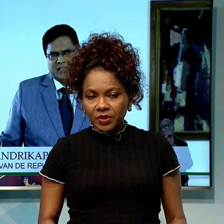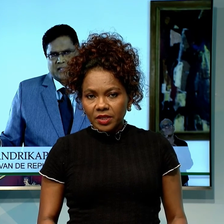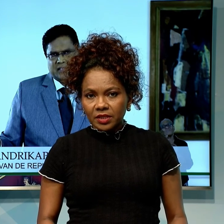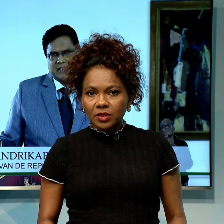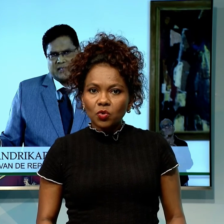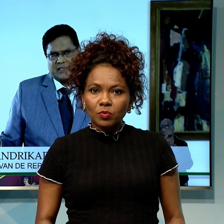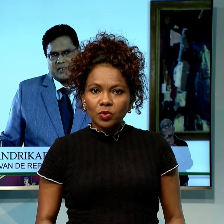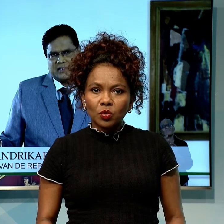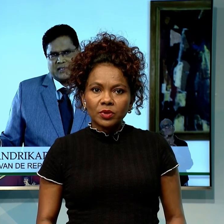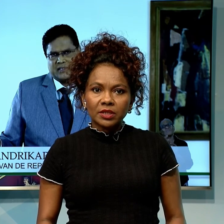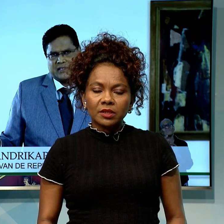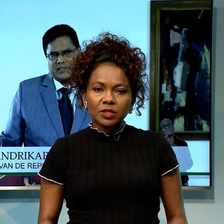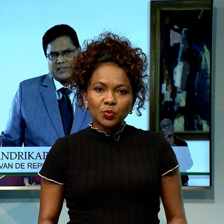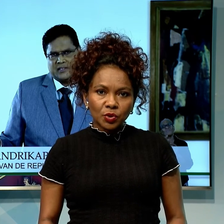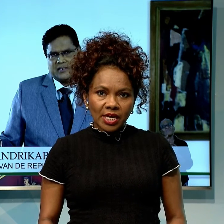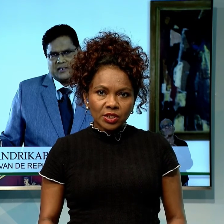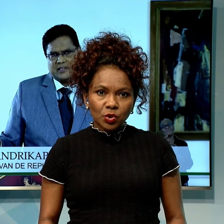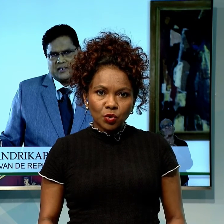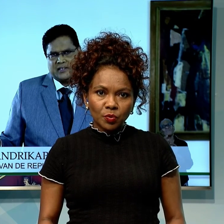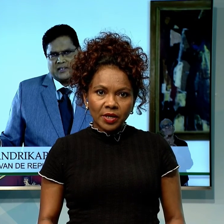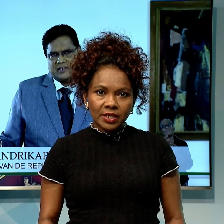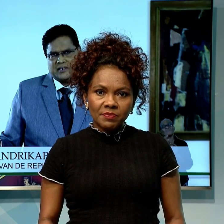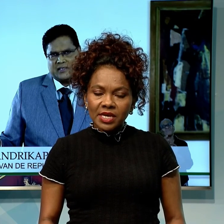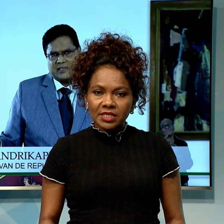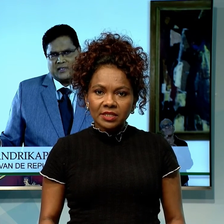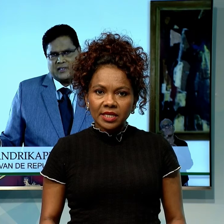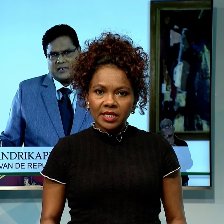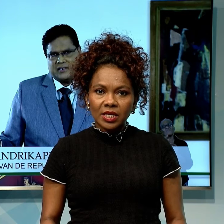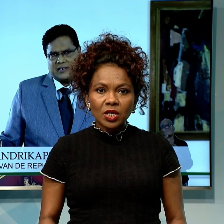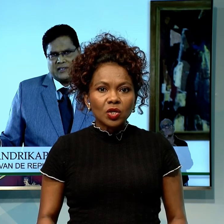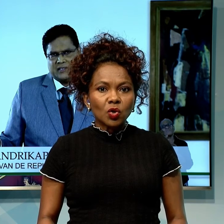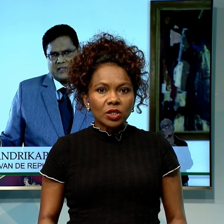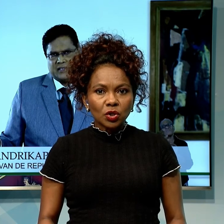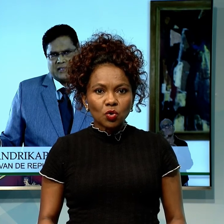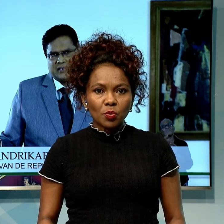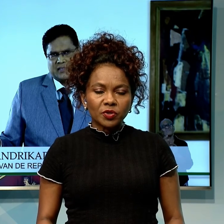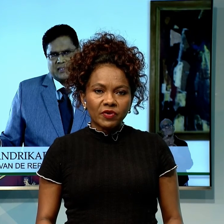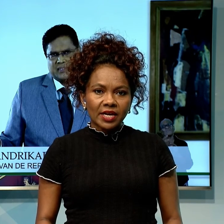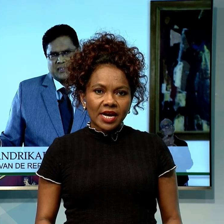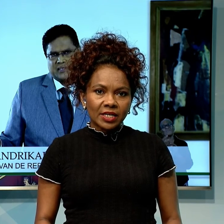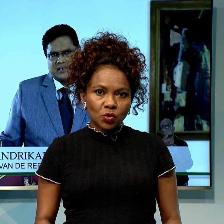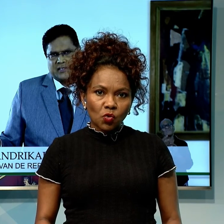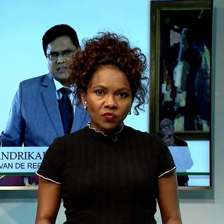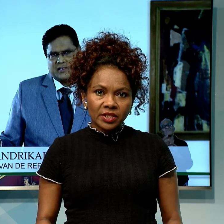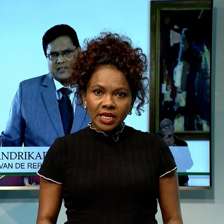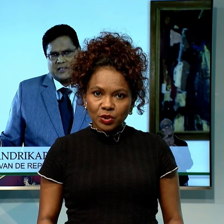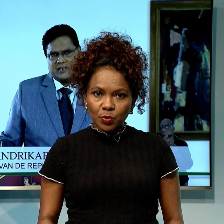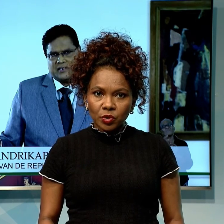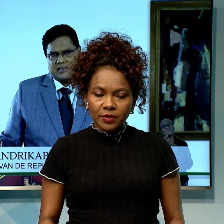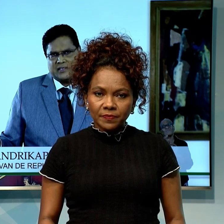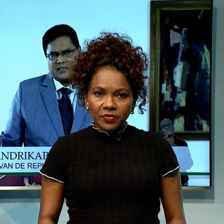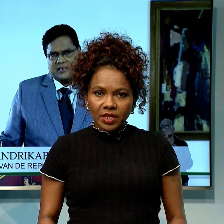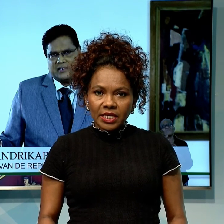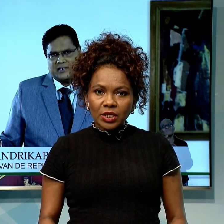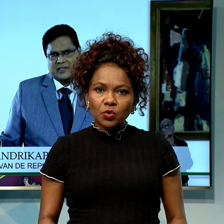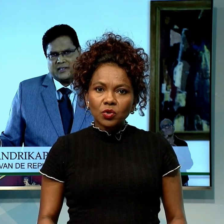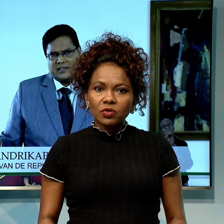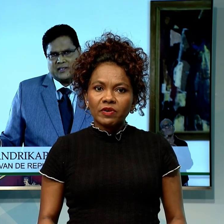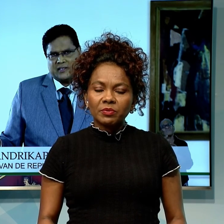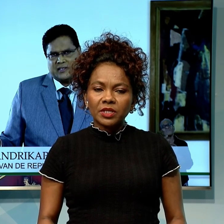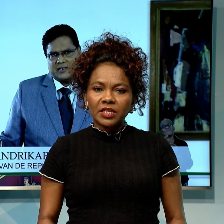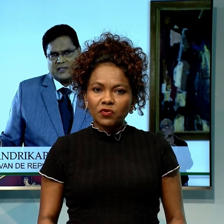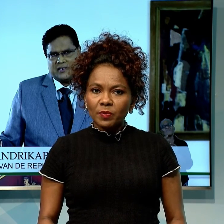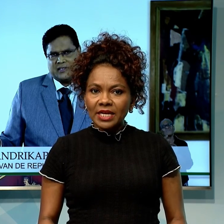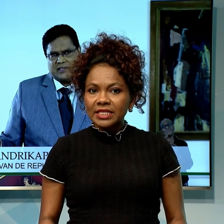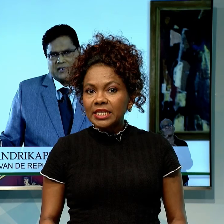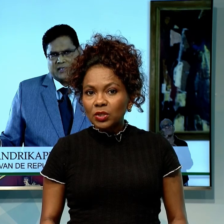Dat komt omdat de spoedeisende hulp en de medische zending nog niet gekoppeld waren aan het COVID-dashboard. Hierdoor